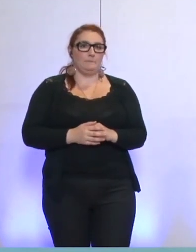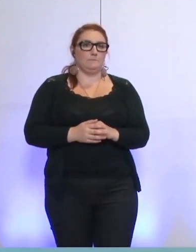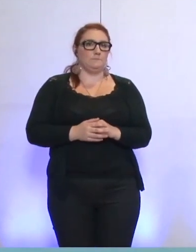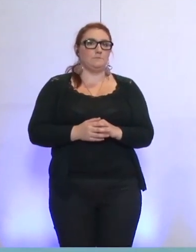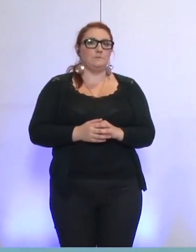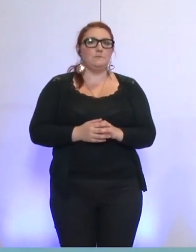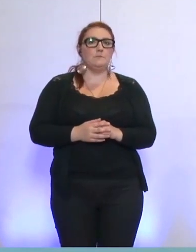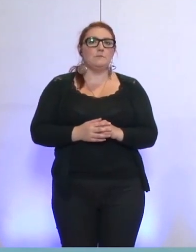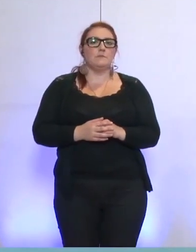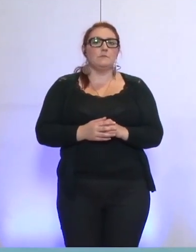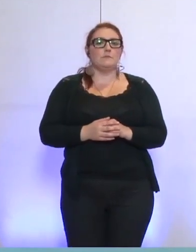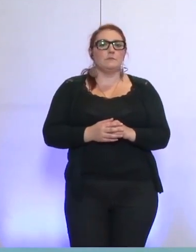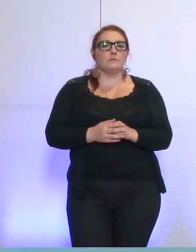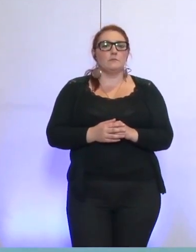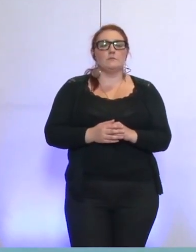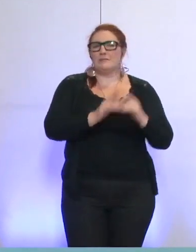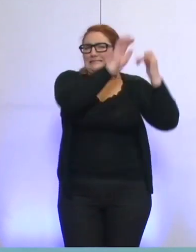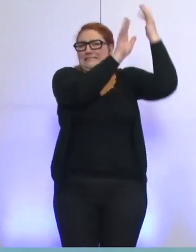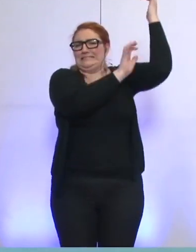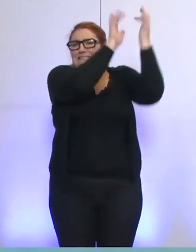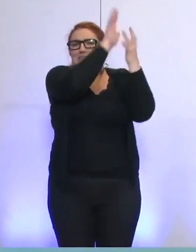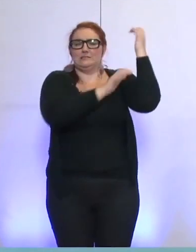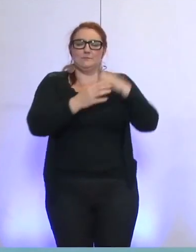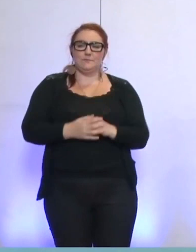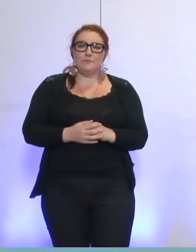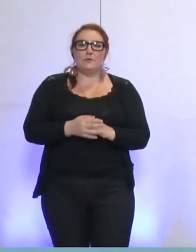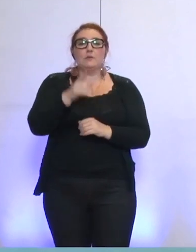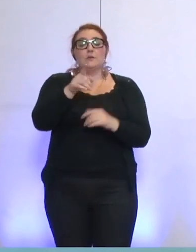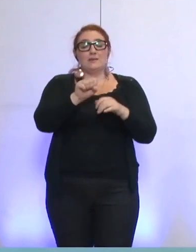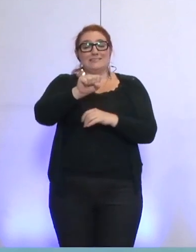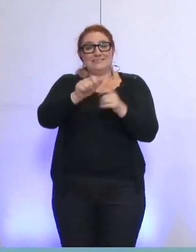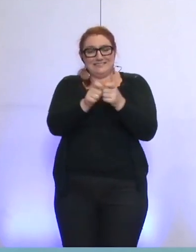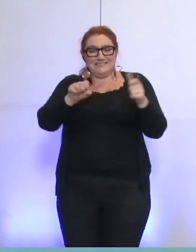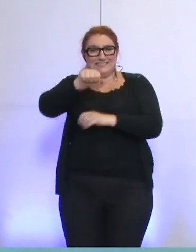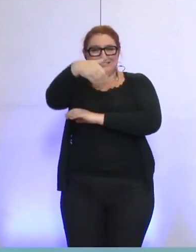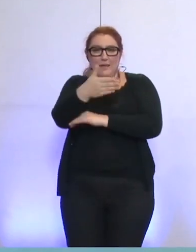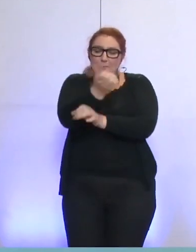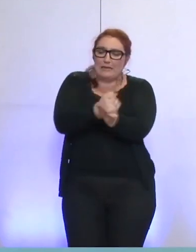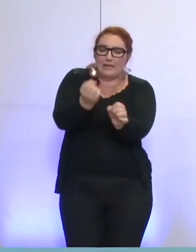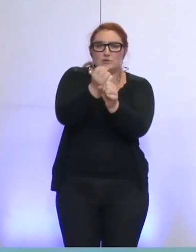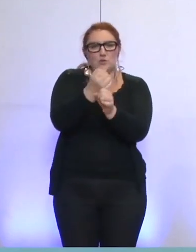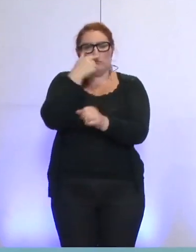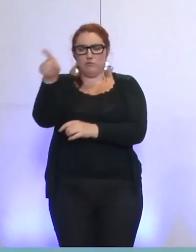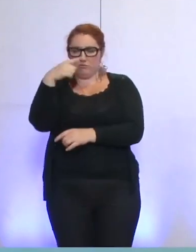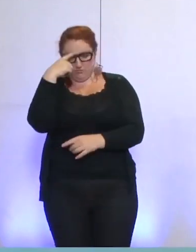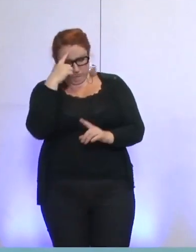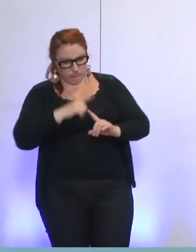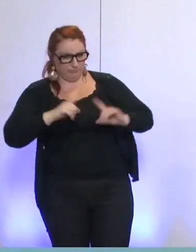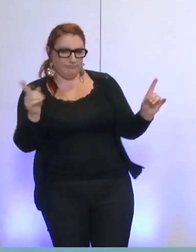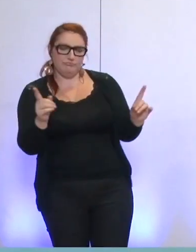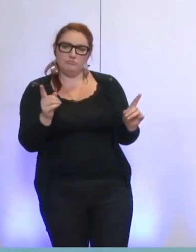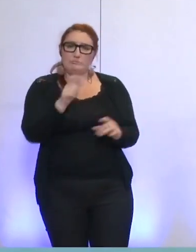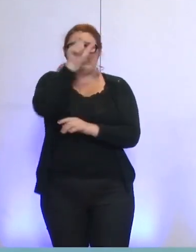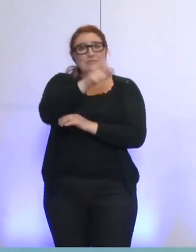Alors que vous contestez la légalité de la création de la SEM et dont son existence, et que le président actuel a personnellement